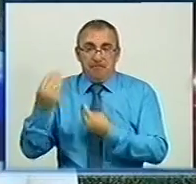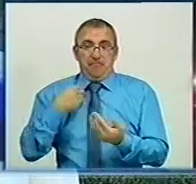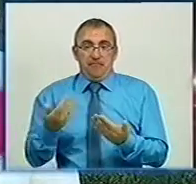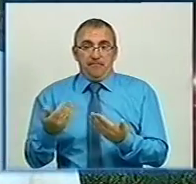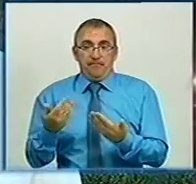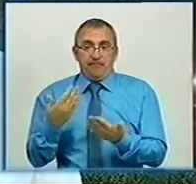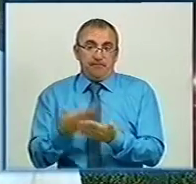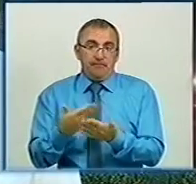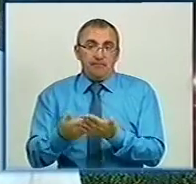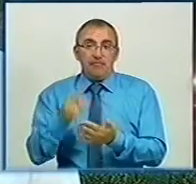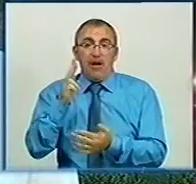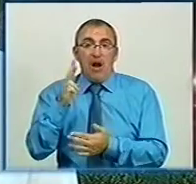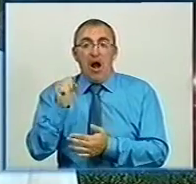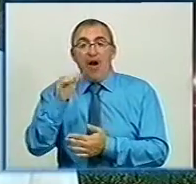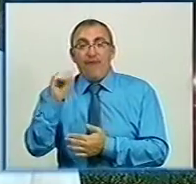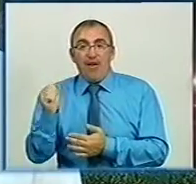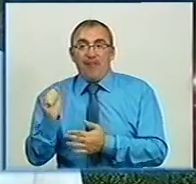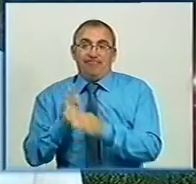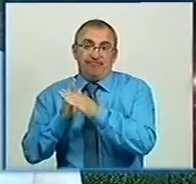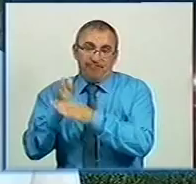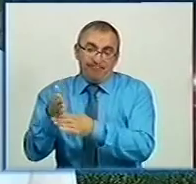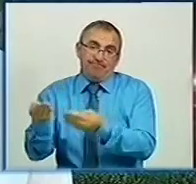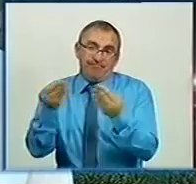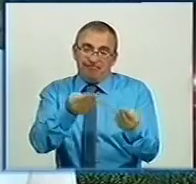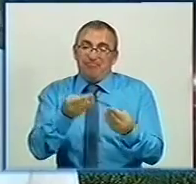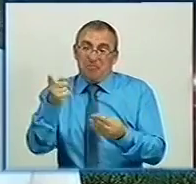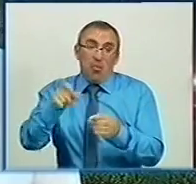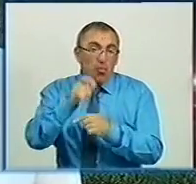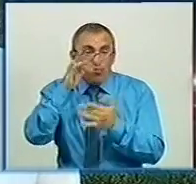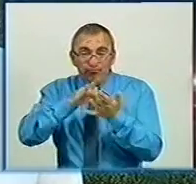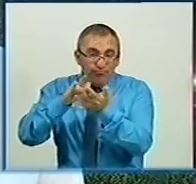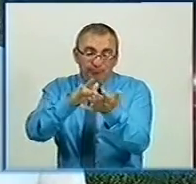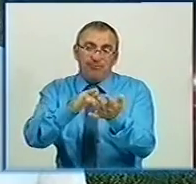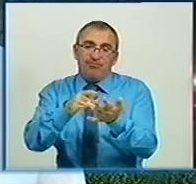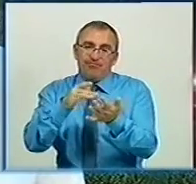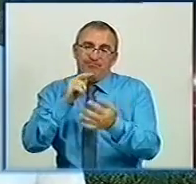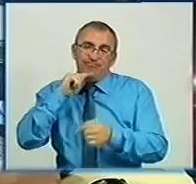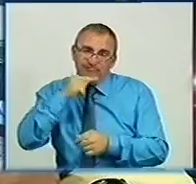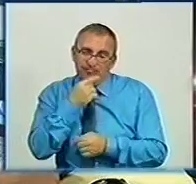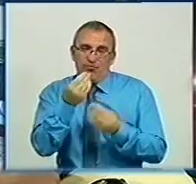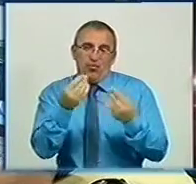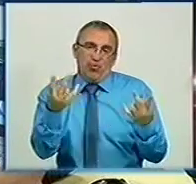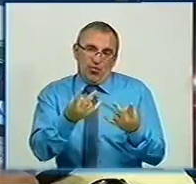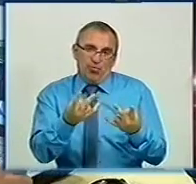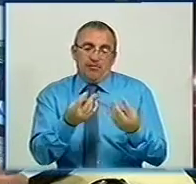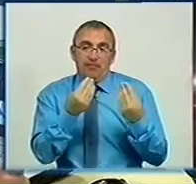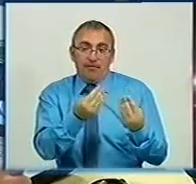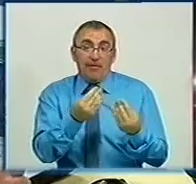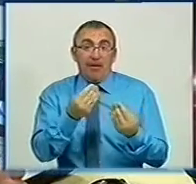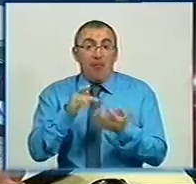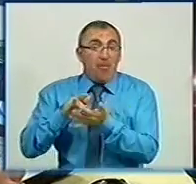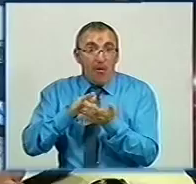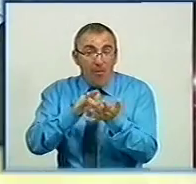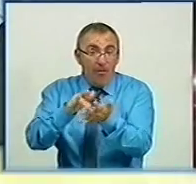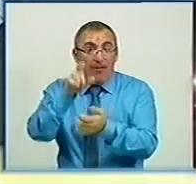Або, наприклад, в кафе могли пригостити. Казали, не треба платити, ти подорожуєш, тобі треба економити гроші. За час своєї подорожі